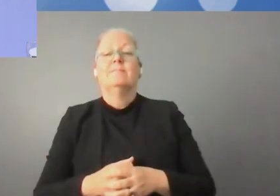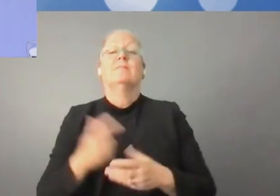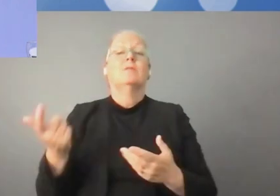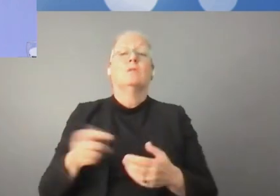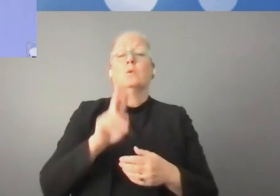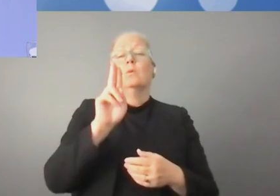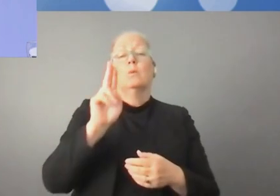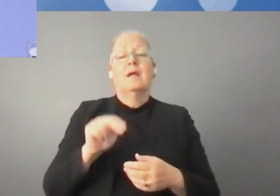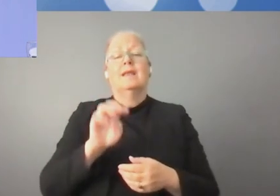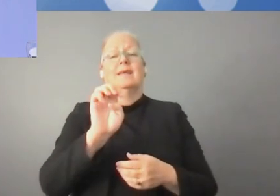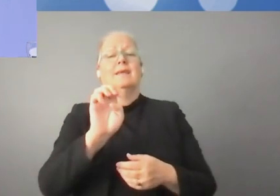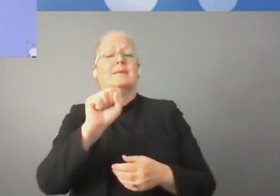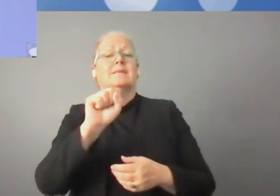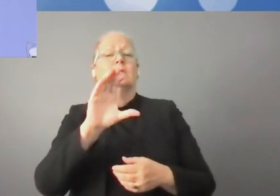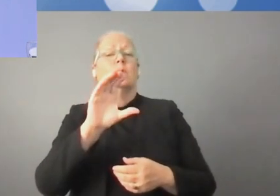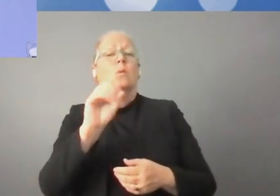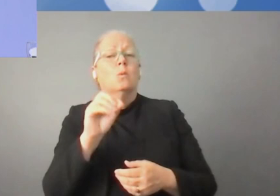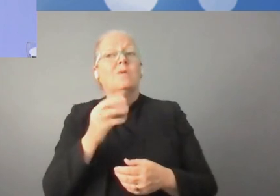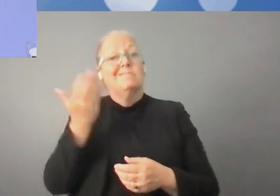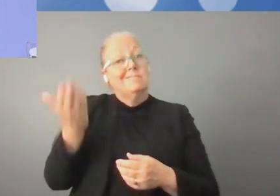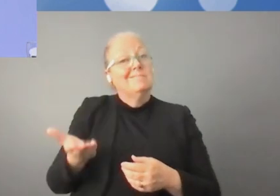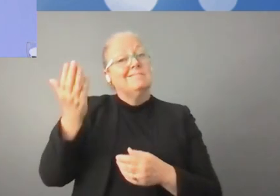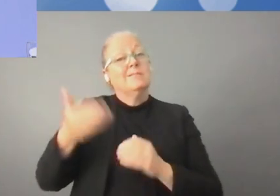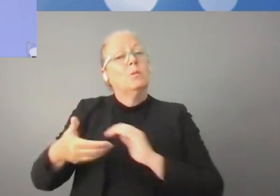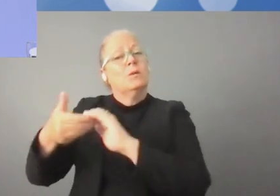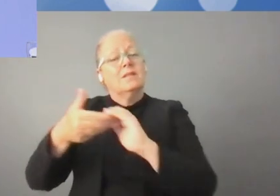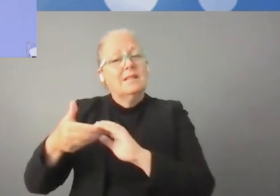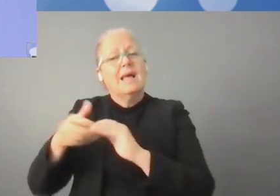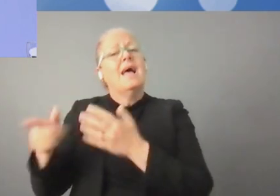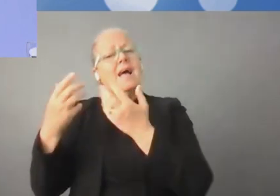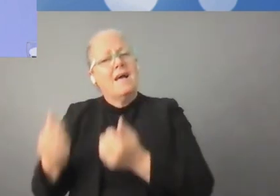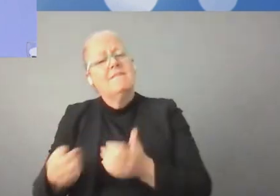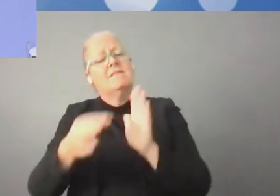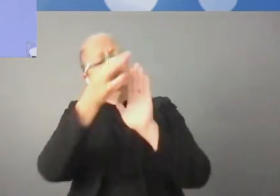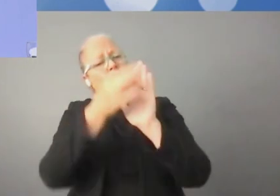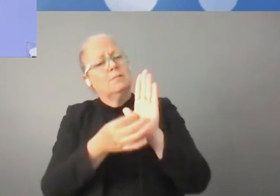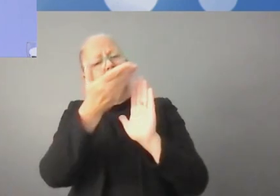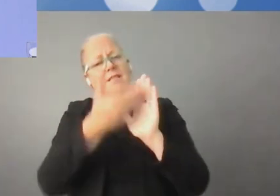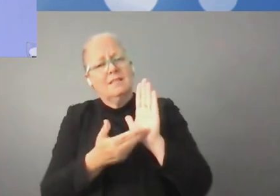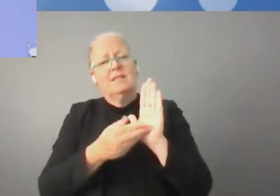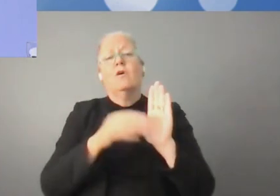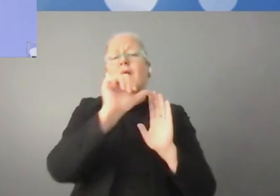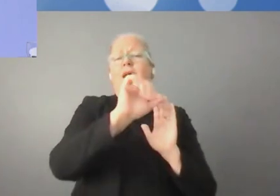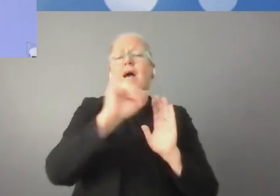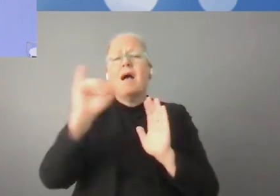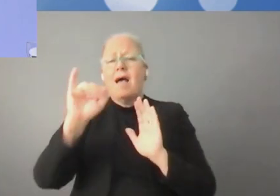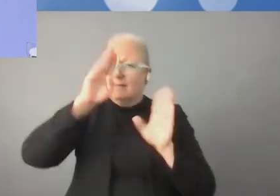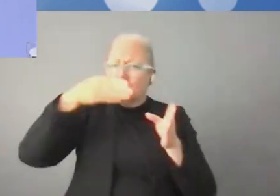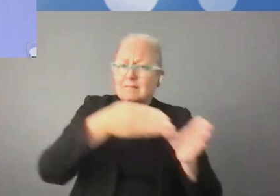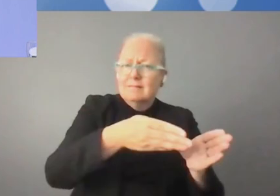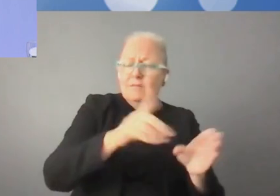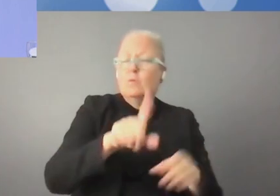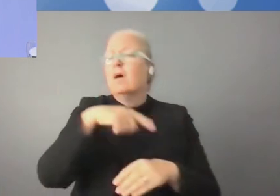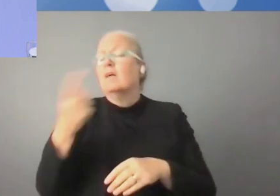espace de sécurité, mais en même temps de liberté, un espace ouvert pour tous. Les autres entités